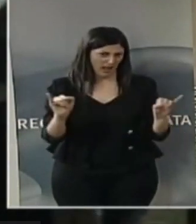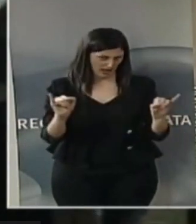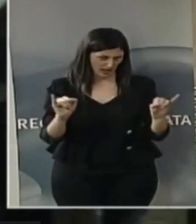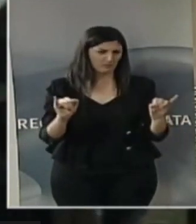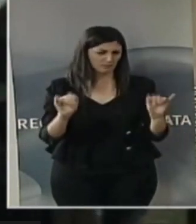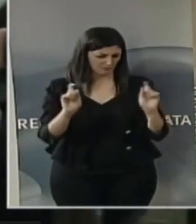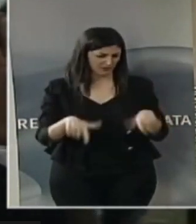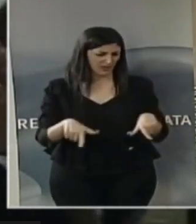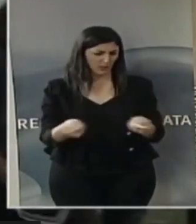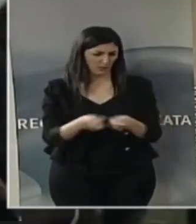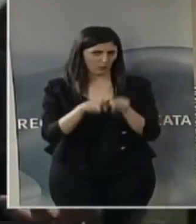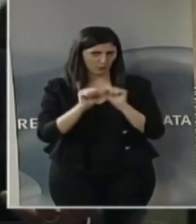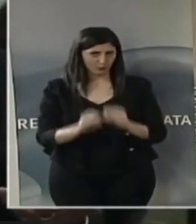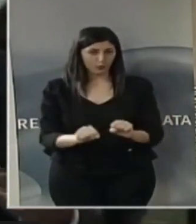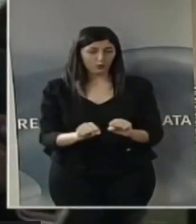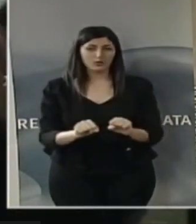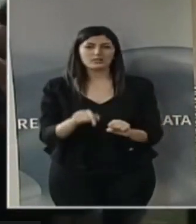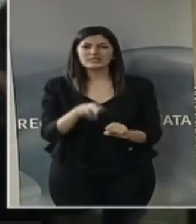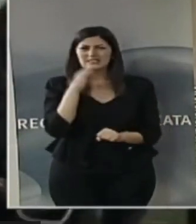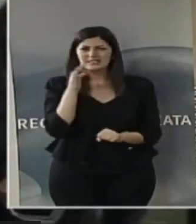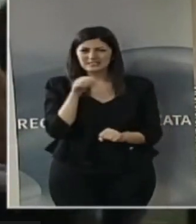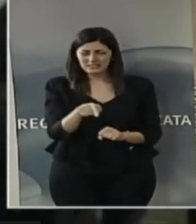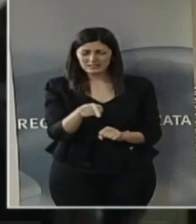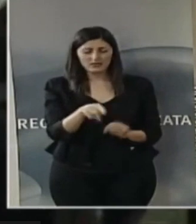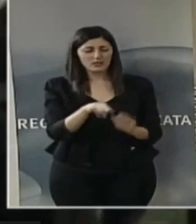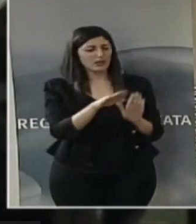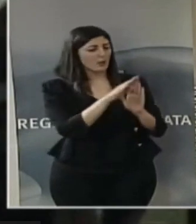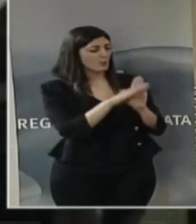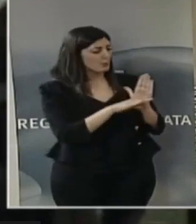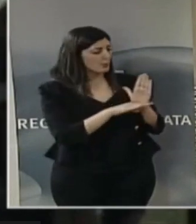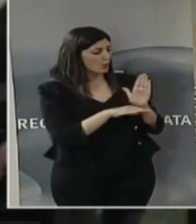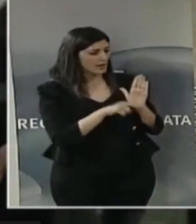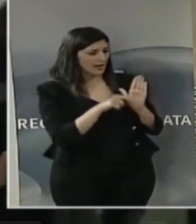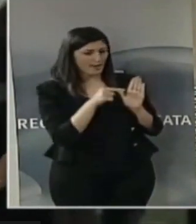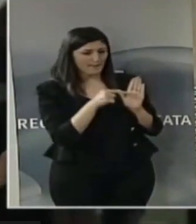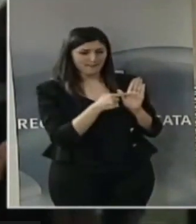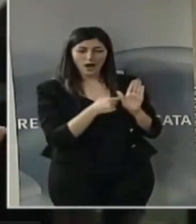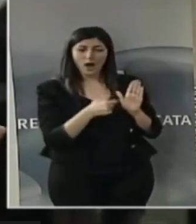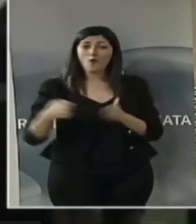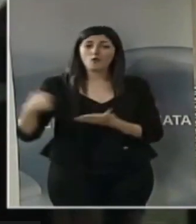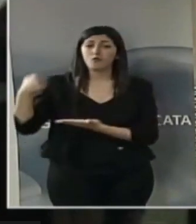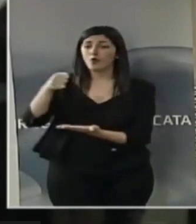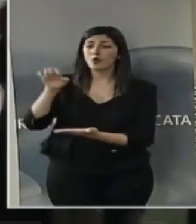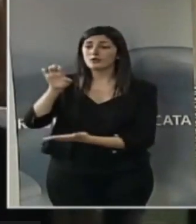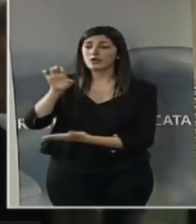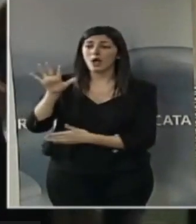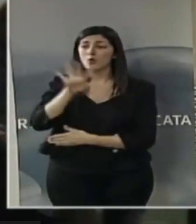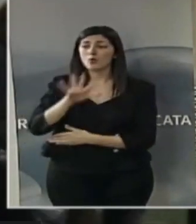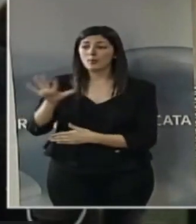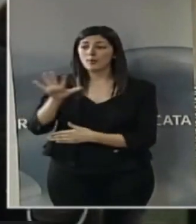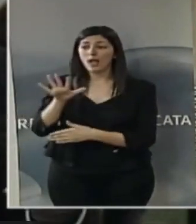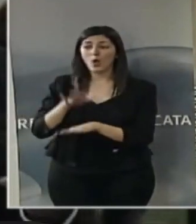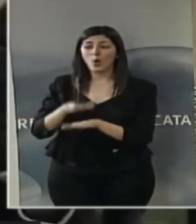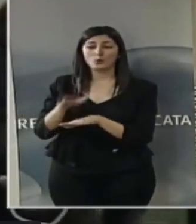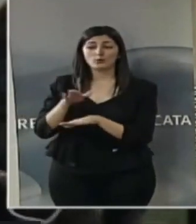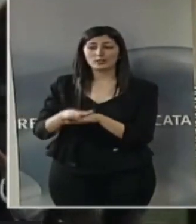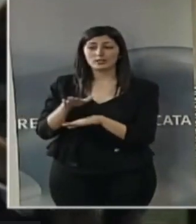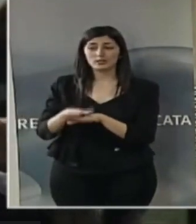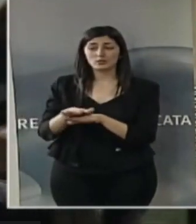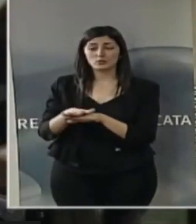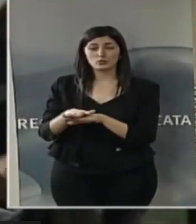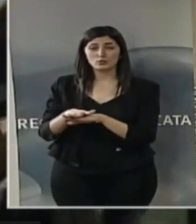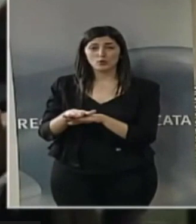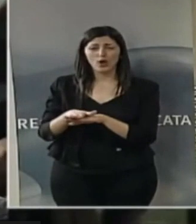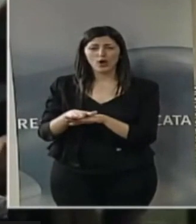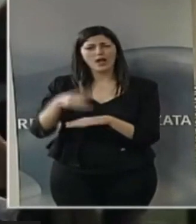programmare l'utilizzo dei nuovi fondi europei sapendo dove bisogna